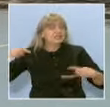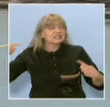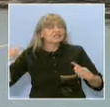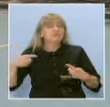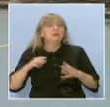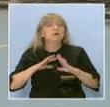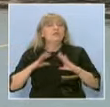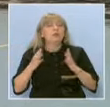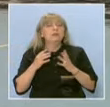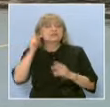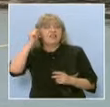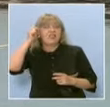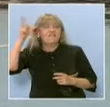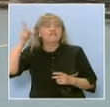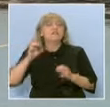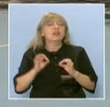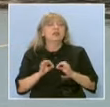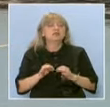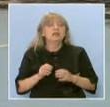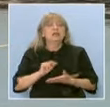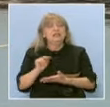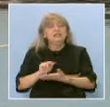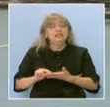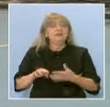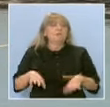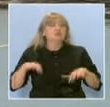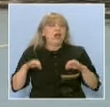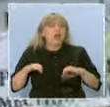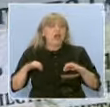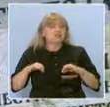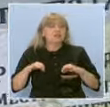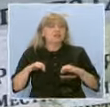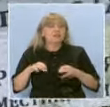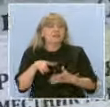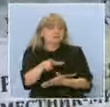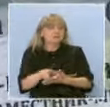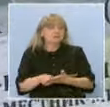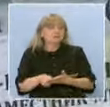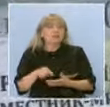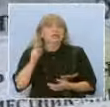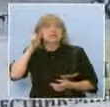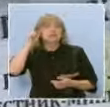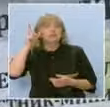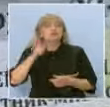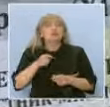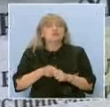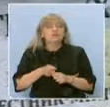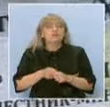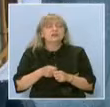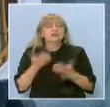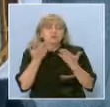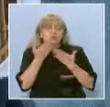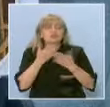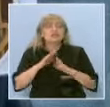в областта на философията и да мога да напиша по-качествени философски текстове. С философия ще се занимавам цял живот,